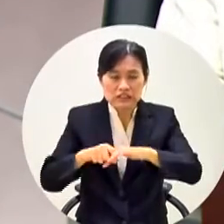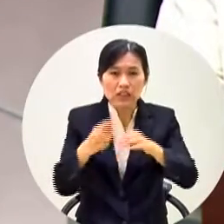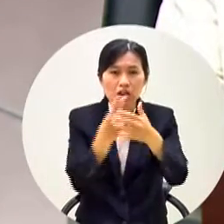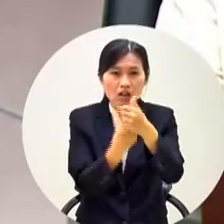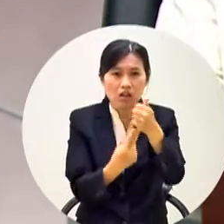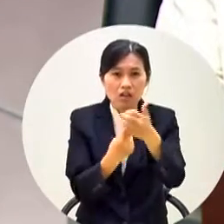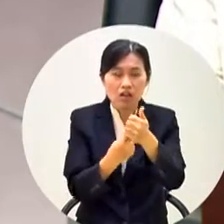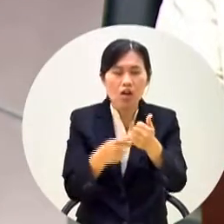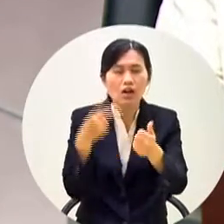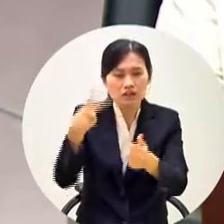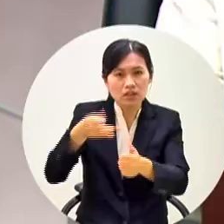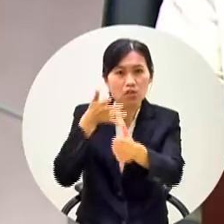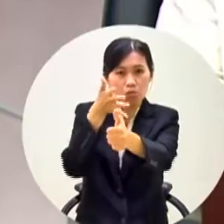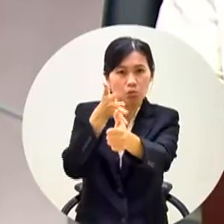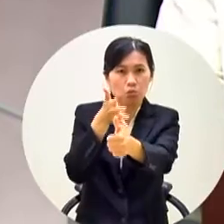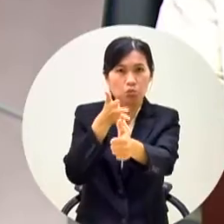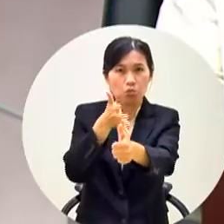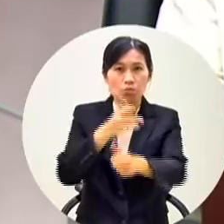我再請問一下